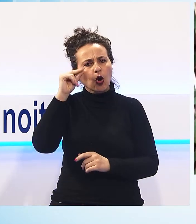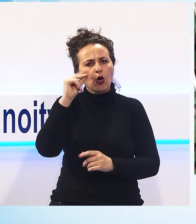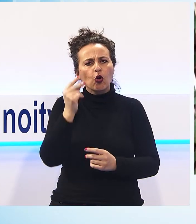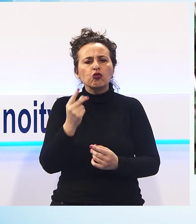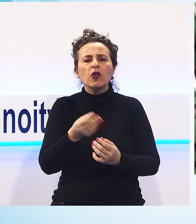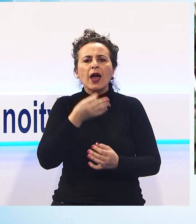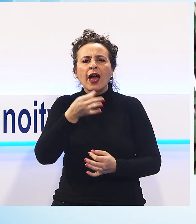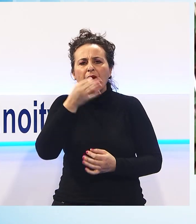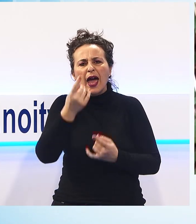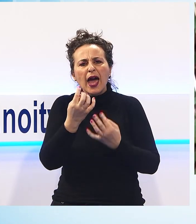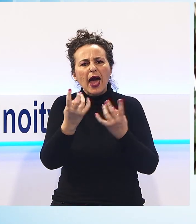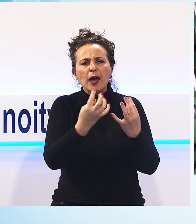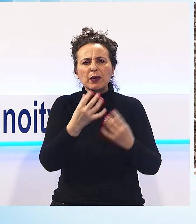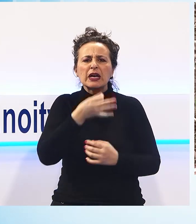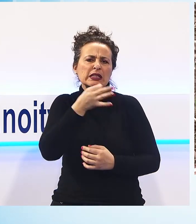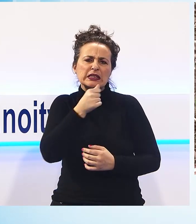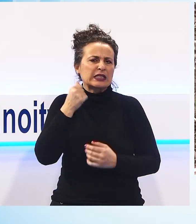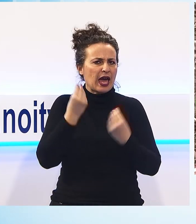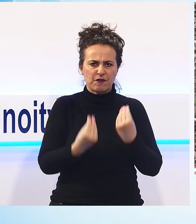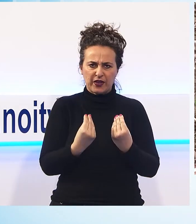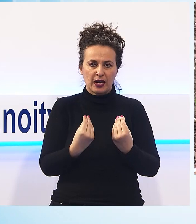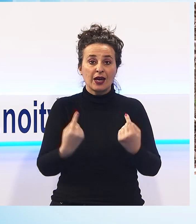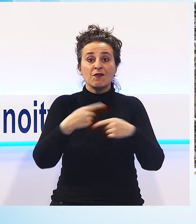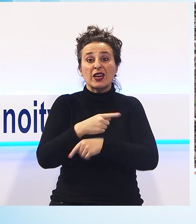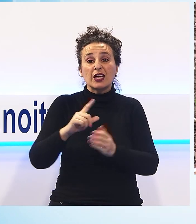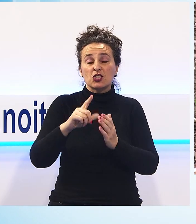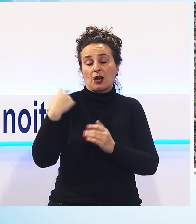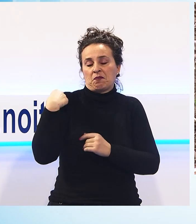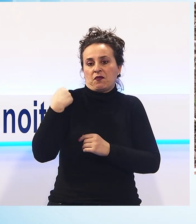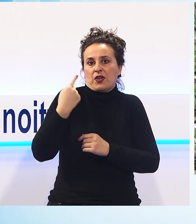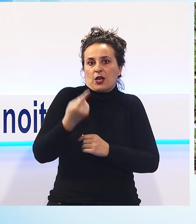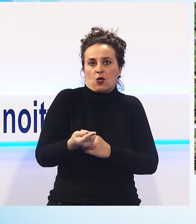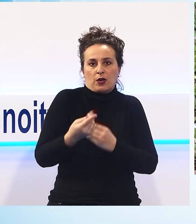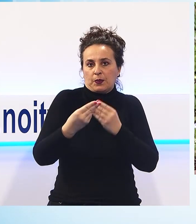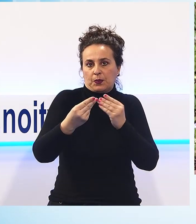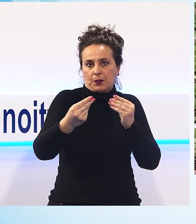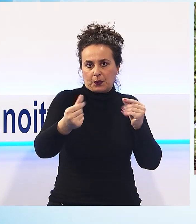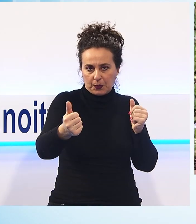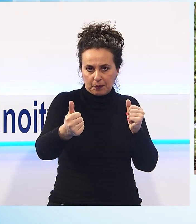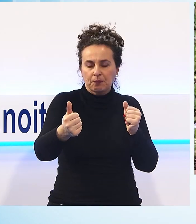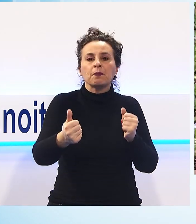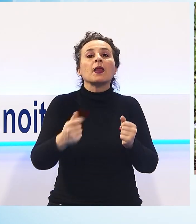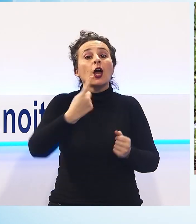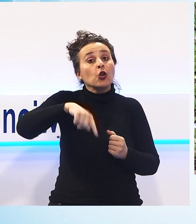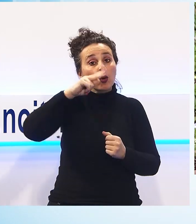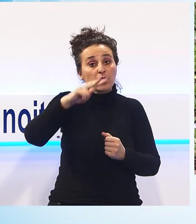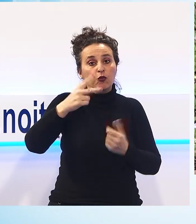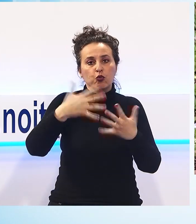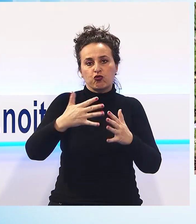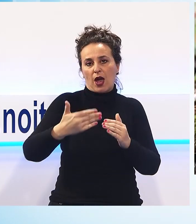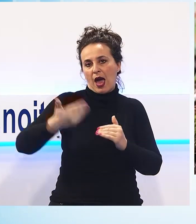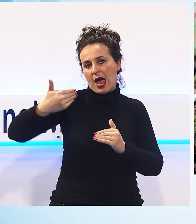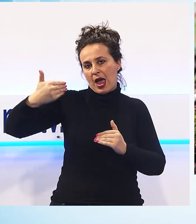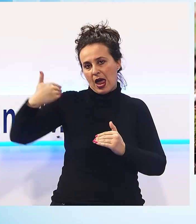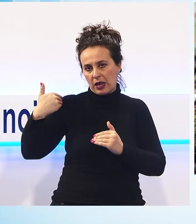completamente questa antica conoscenza. Noi TV in questi anni ha dedicato servizi e trasmissione a questo argomento avvalendosi di